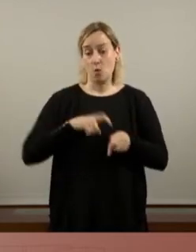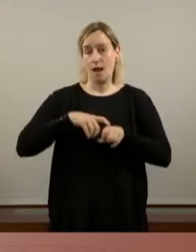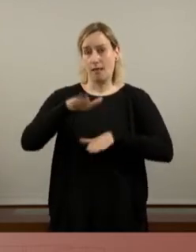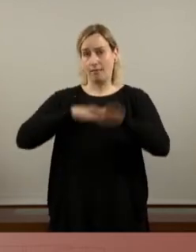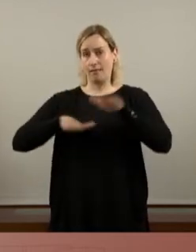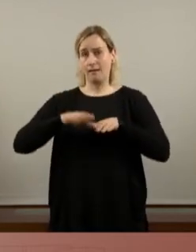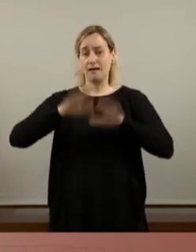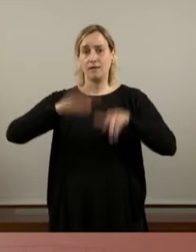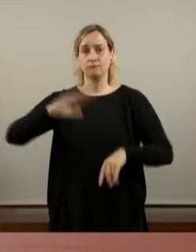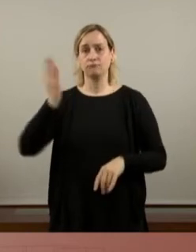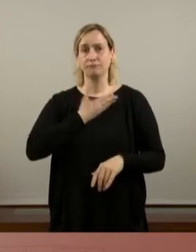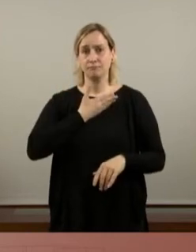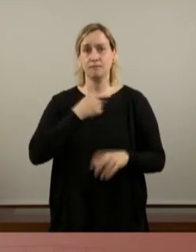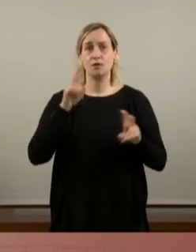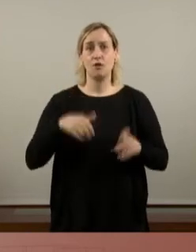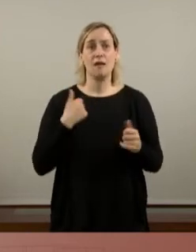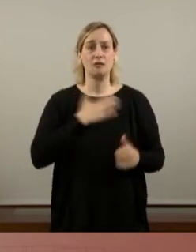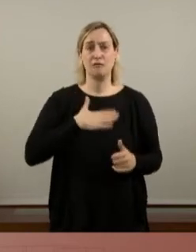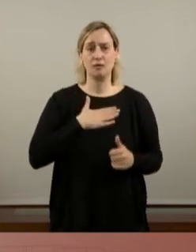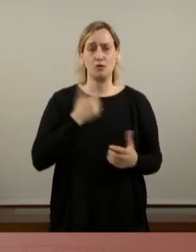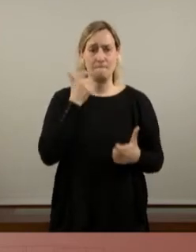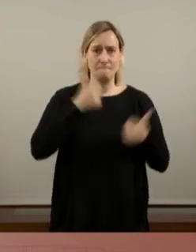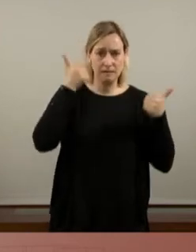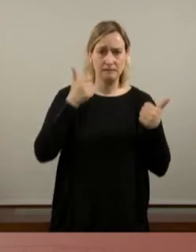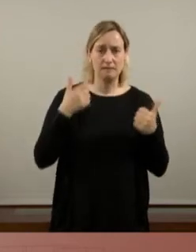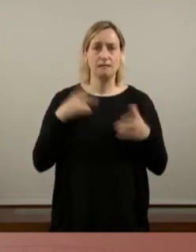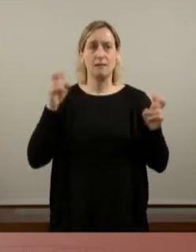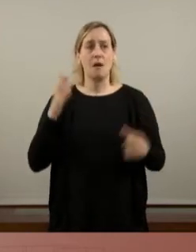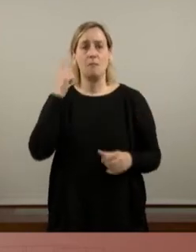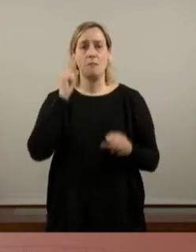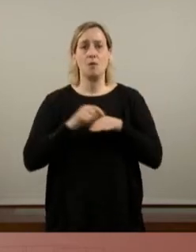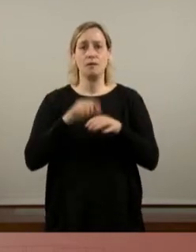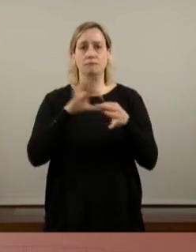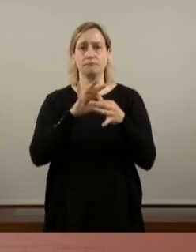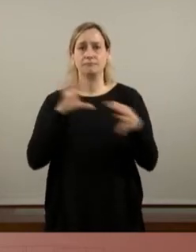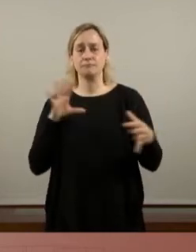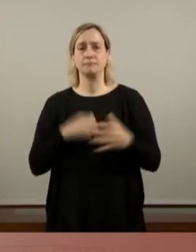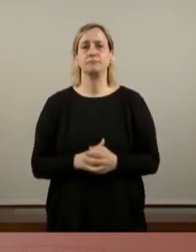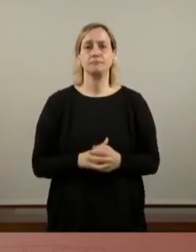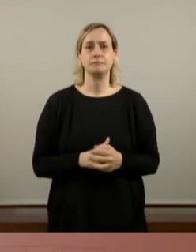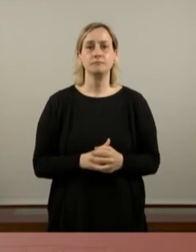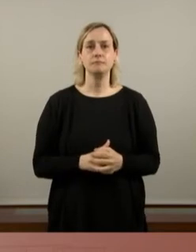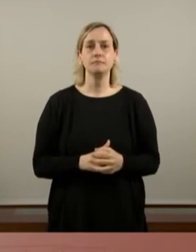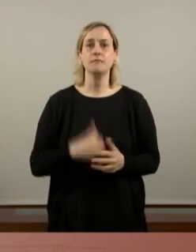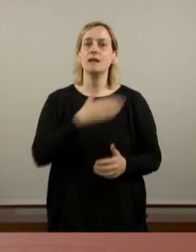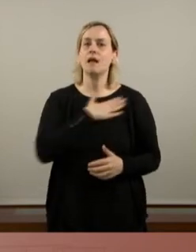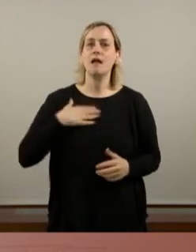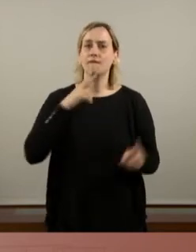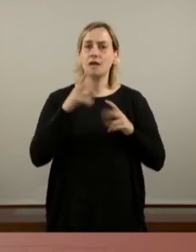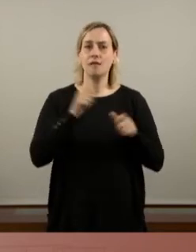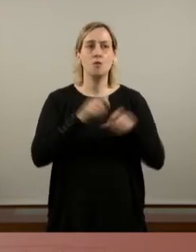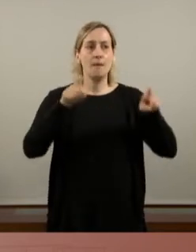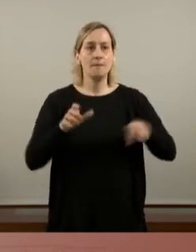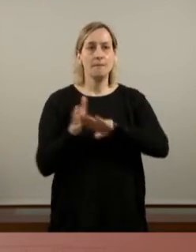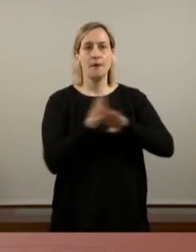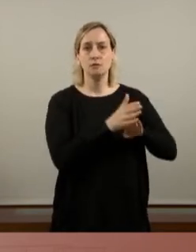generen cotes més altes d'insatisfacció i desafecció política. I deixin-me aquí fer una pausa i dirigir-me a